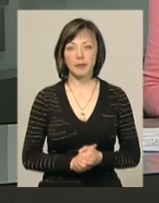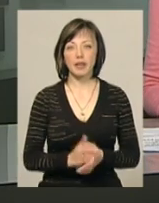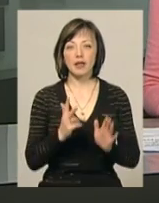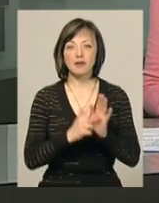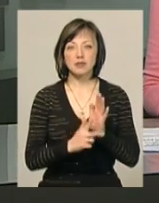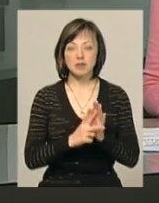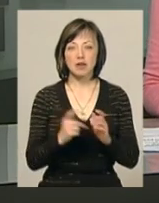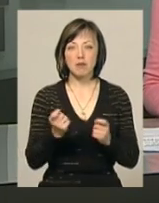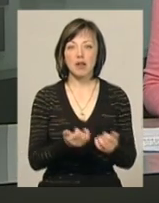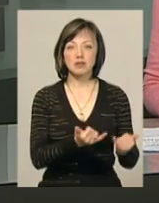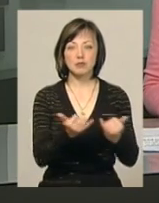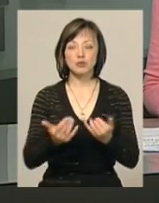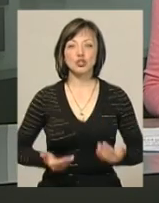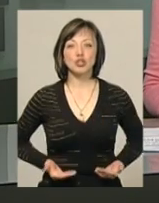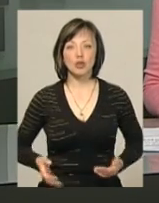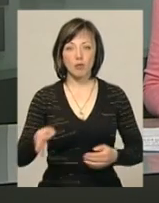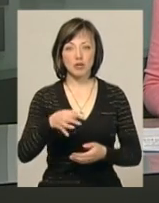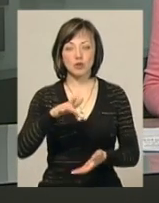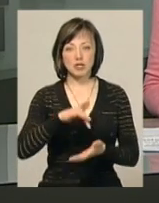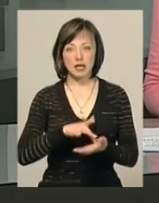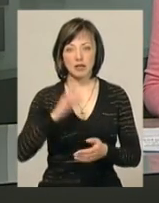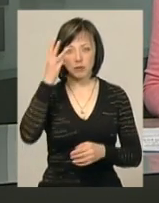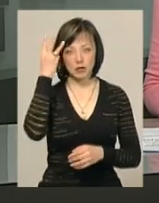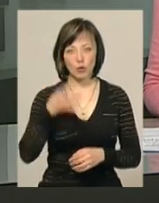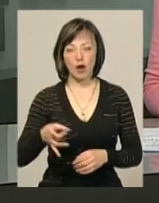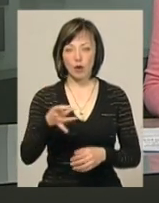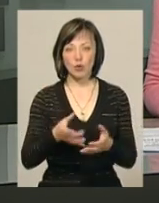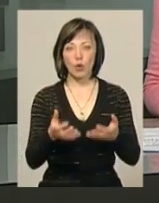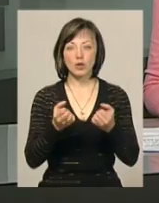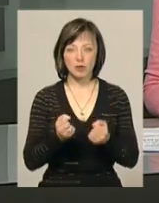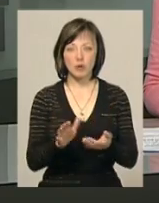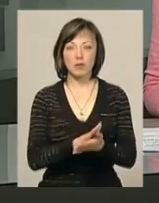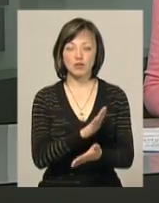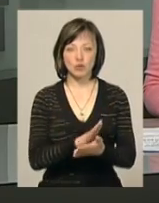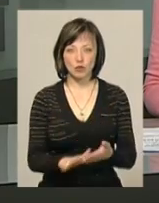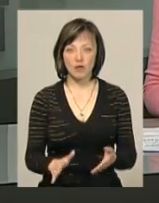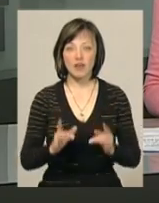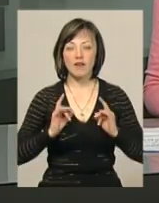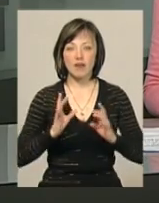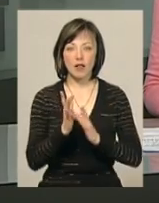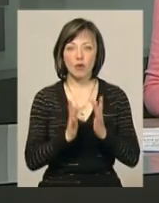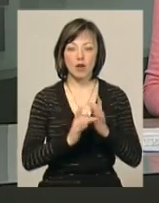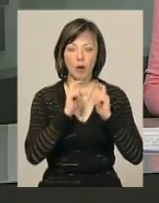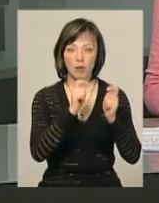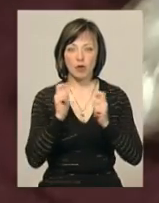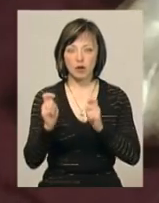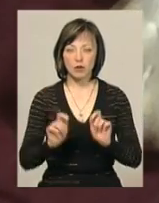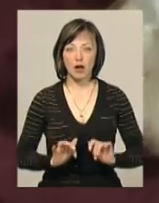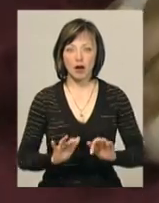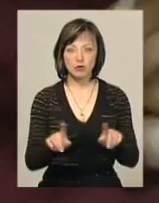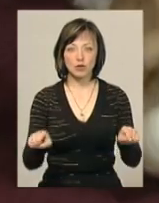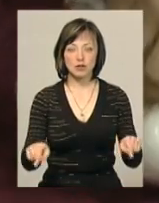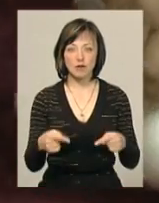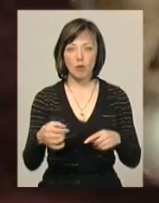80 малозабезпечених жителів обласного центру та Хмельницького району отримують безкоштовні великодні подарунки. Таку акцію для них